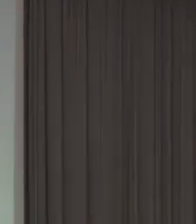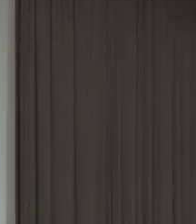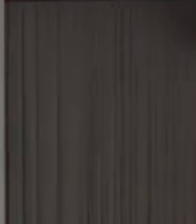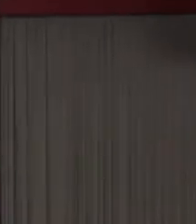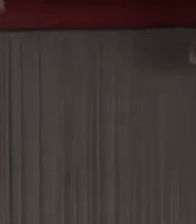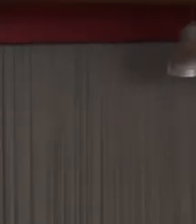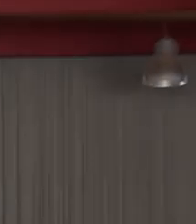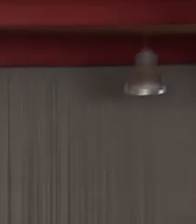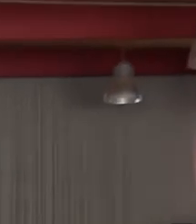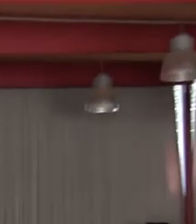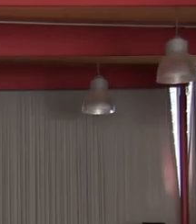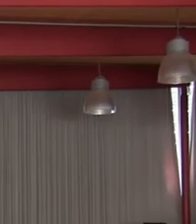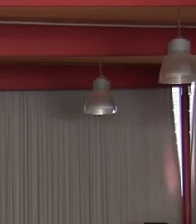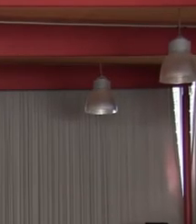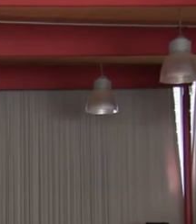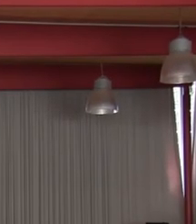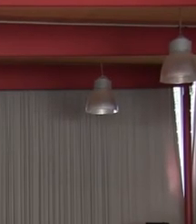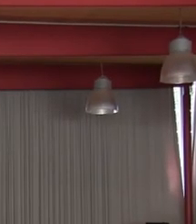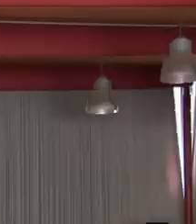Vielen Dank.